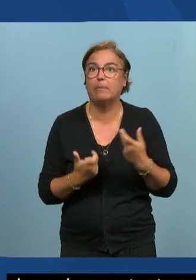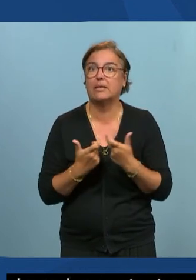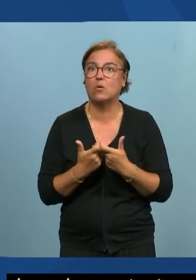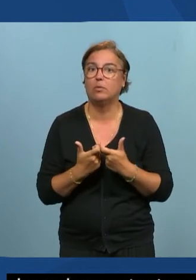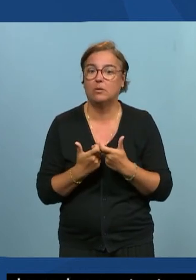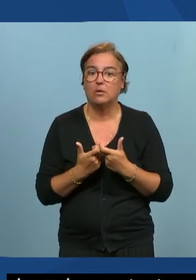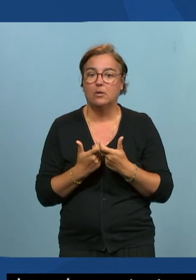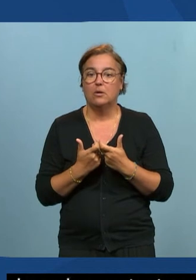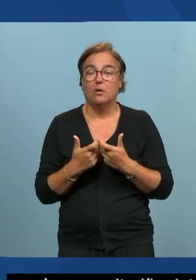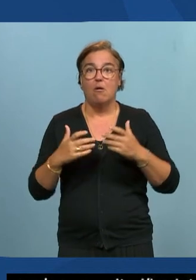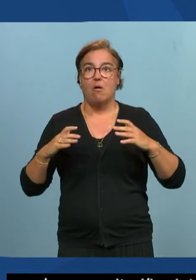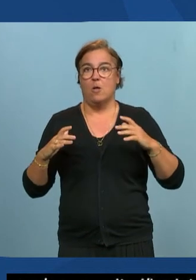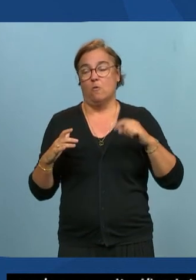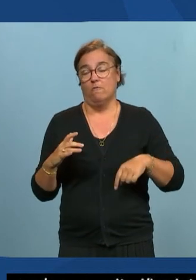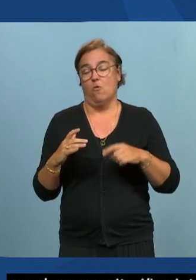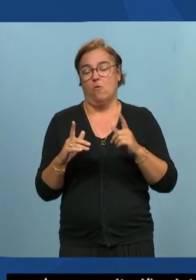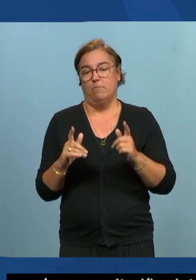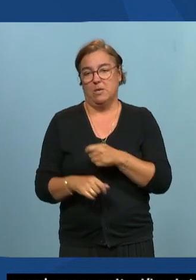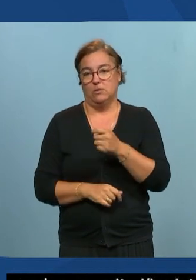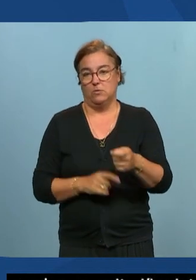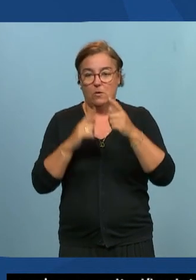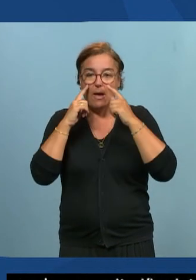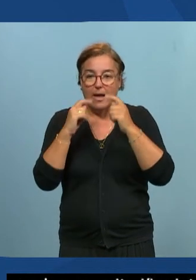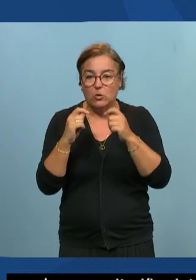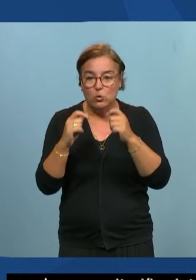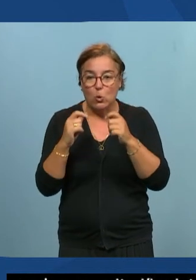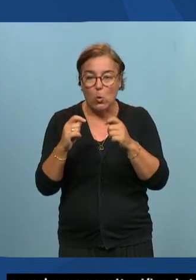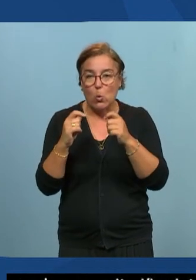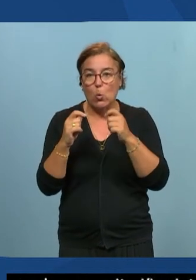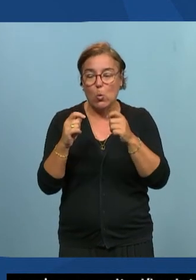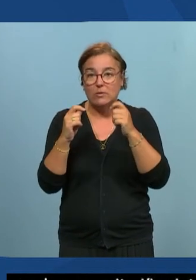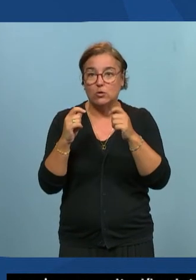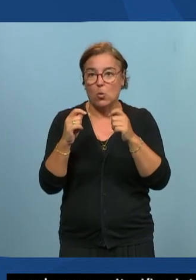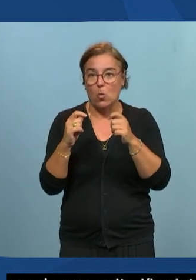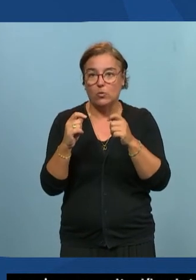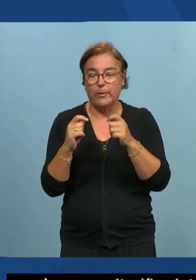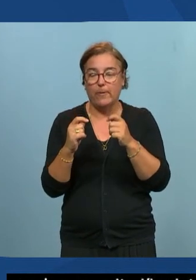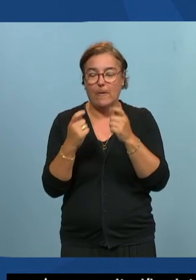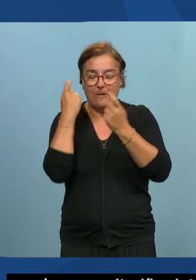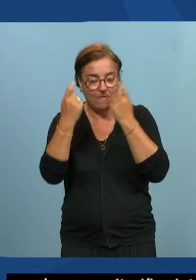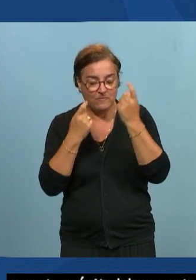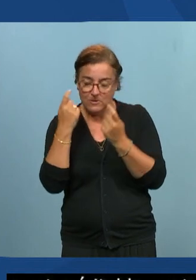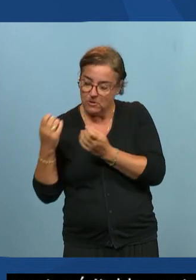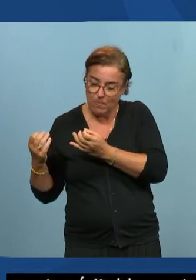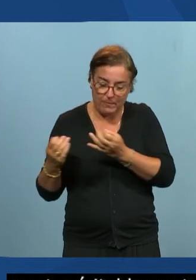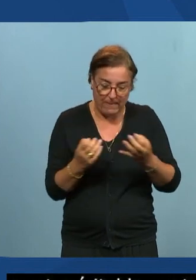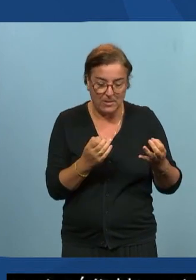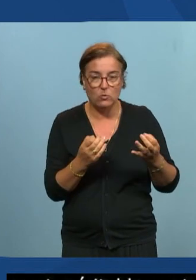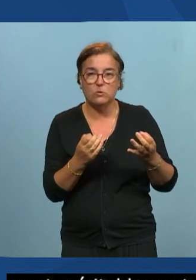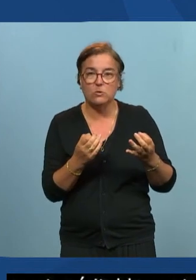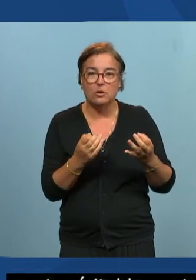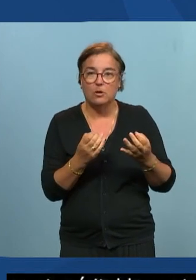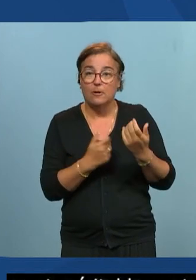donc pour moi il faut faire attention à se préoccuper en permanence et faire en sorte que les